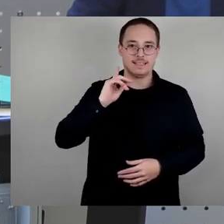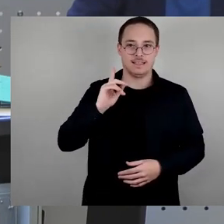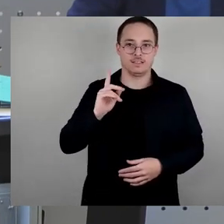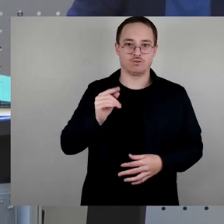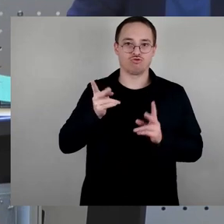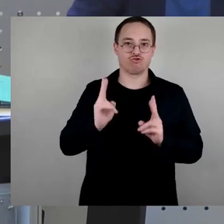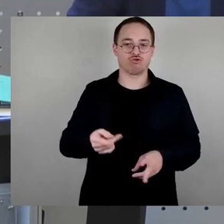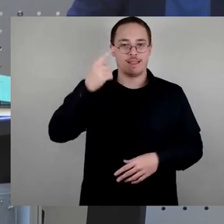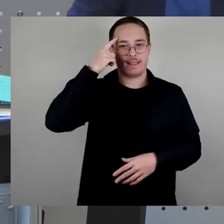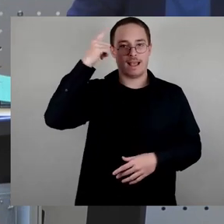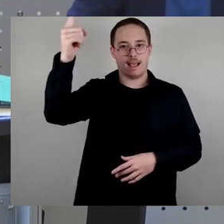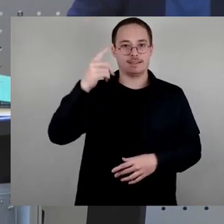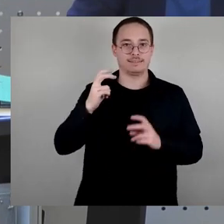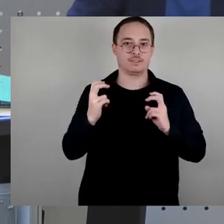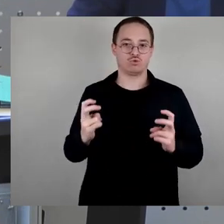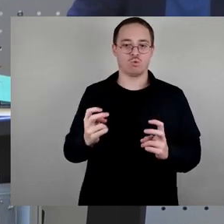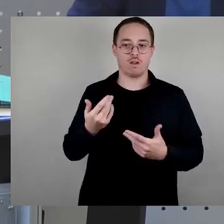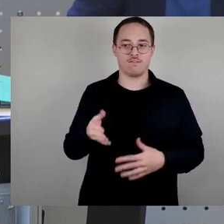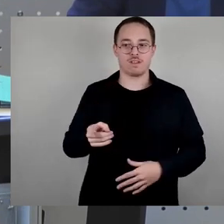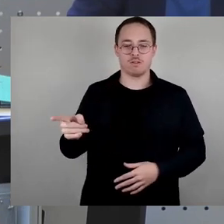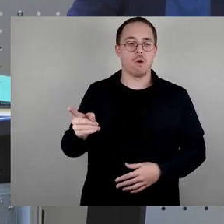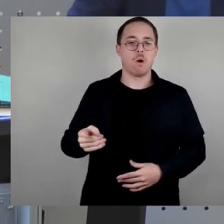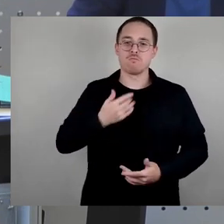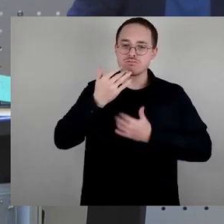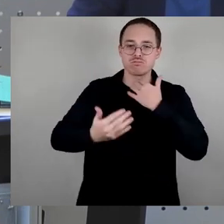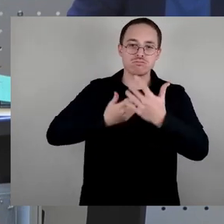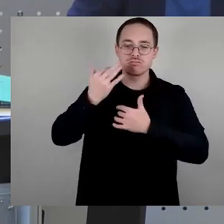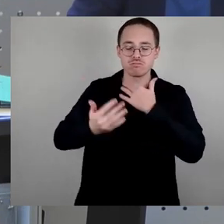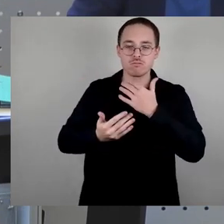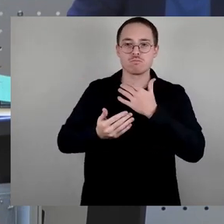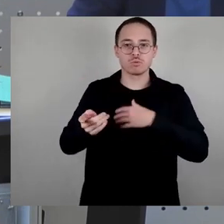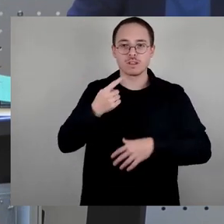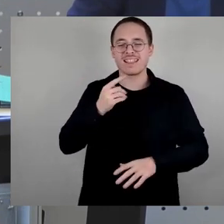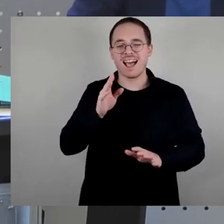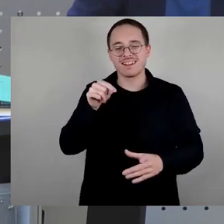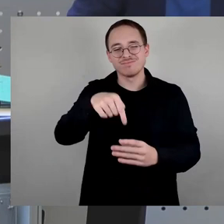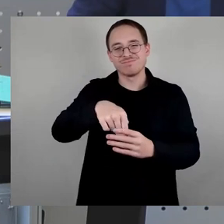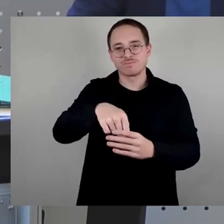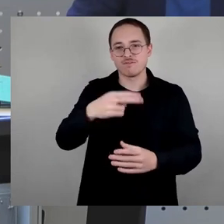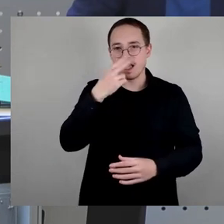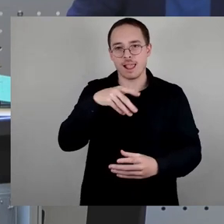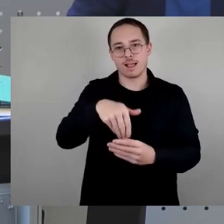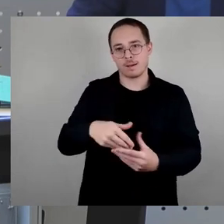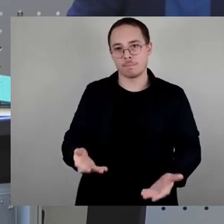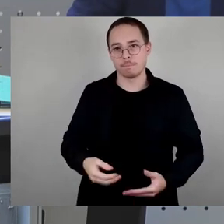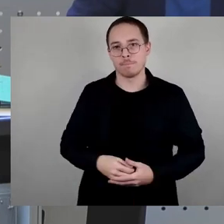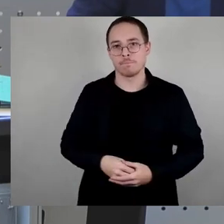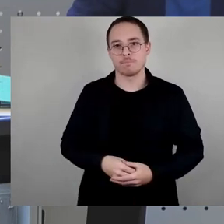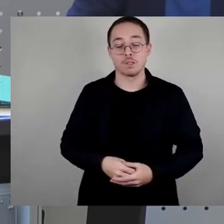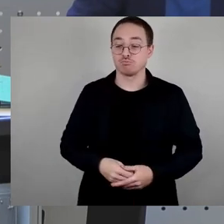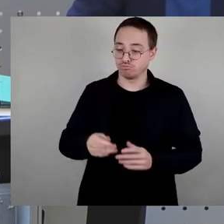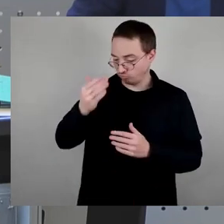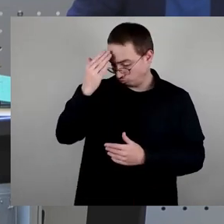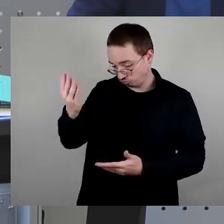und Fehler eingeräumt. Meine Hochachtung für diese Aufrichtigkeit. Dass es aber bei einem derart sensiblen Thema zu einem solchen Fehler kommen